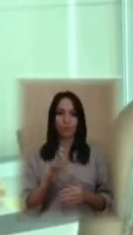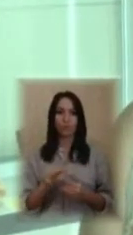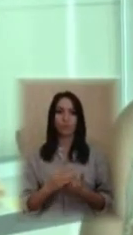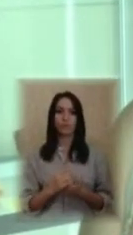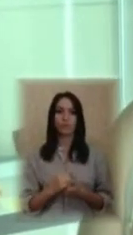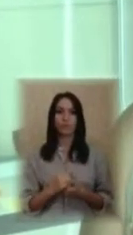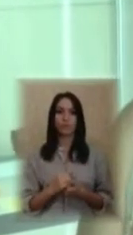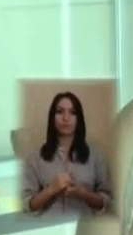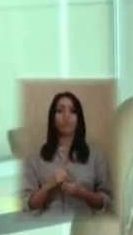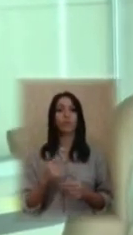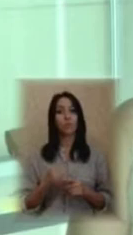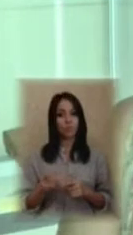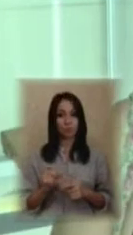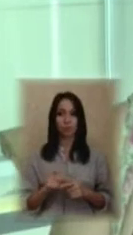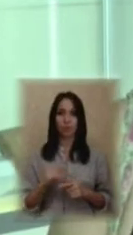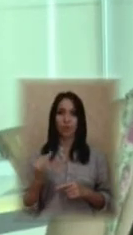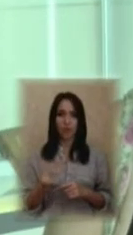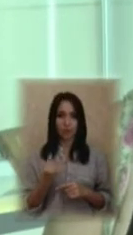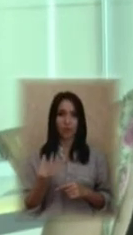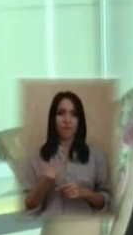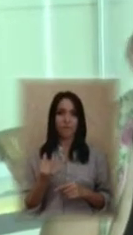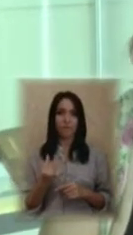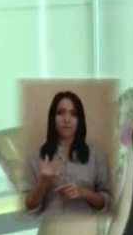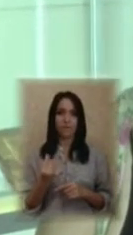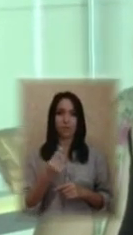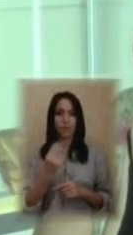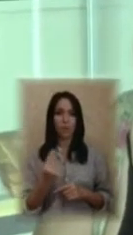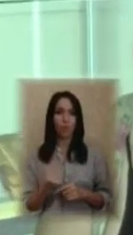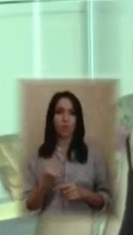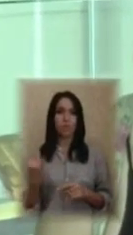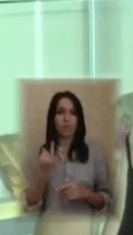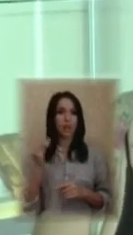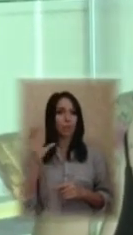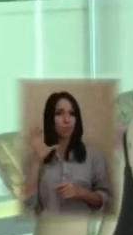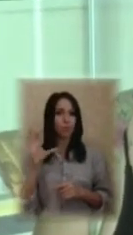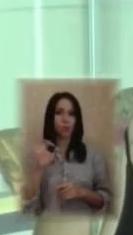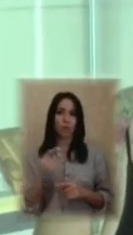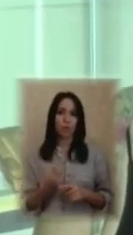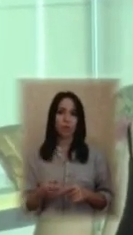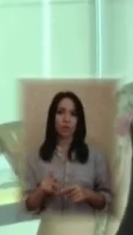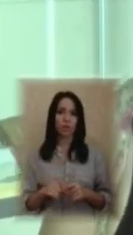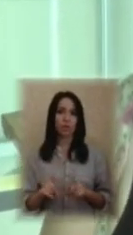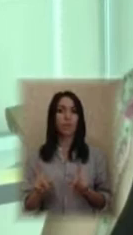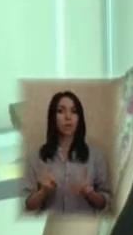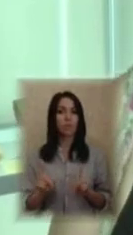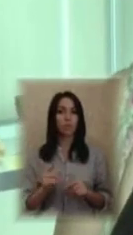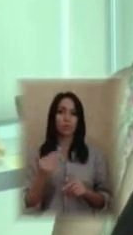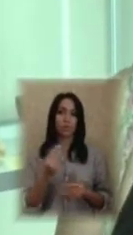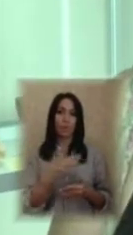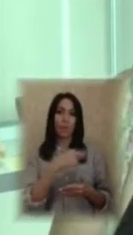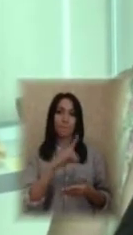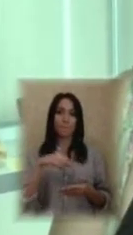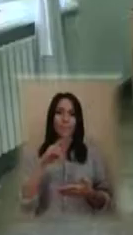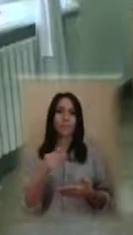Дуже цікаві коди, цікаво послухати про це, тому що їх писали по своїм